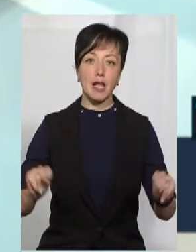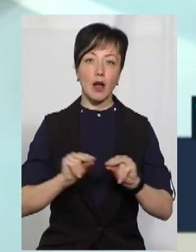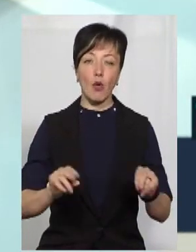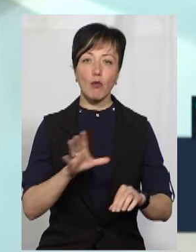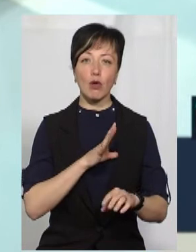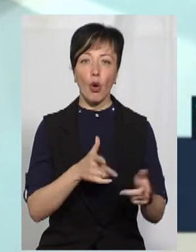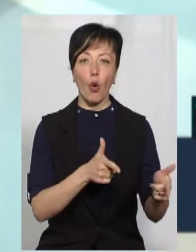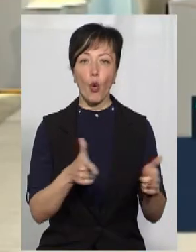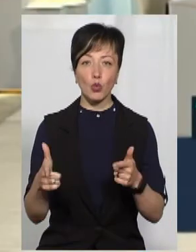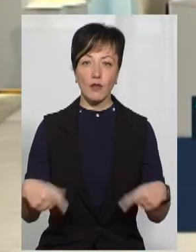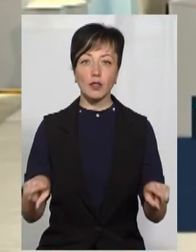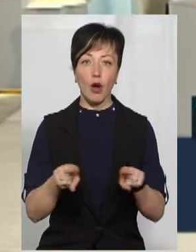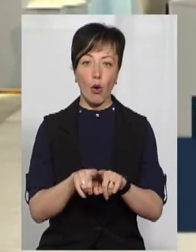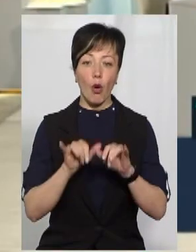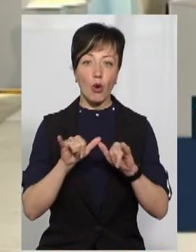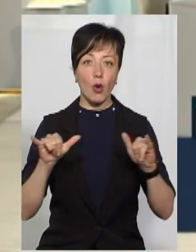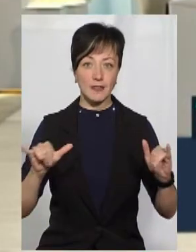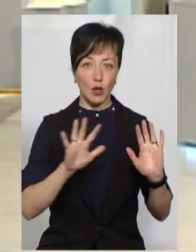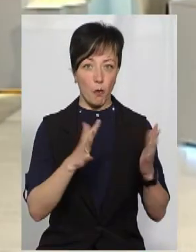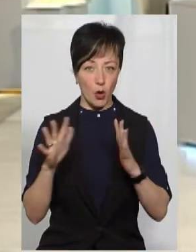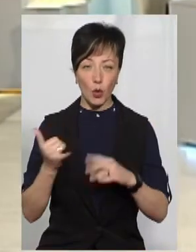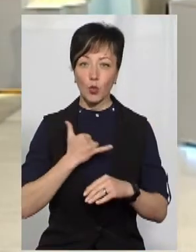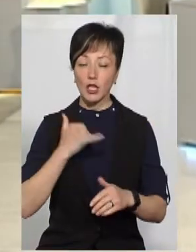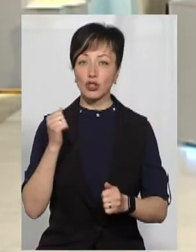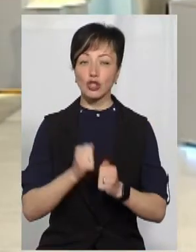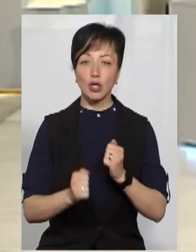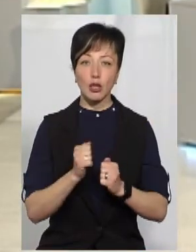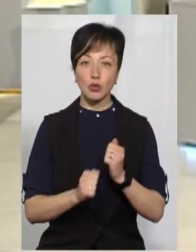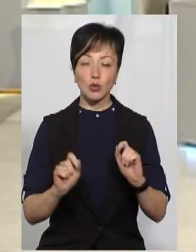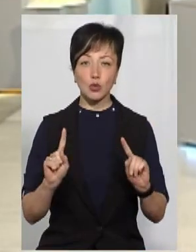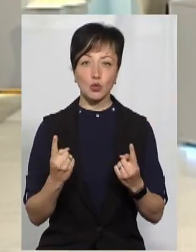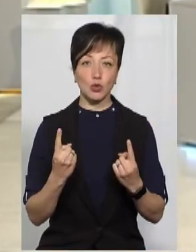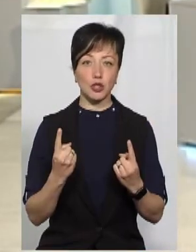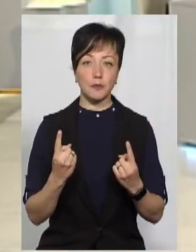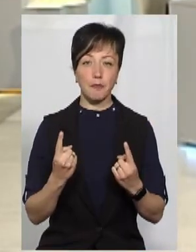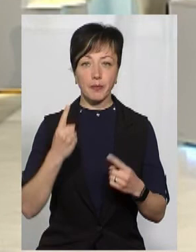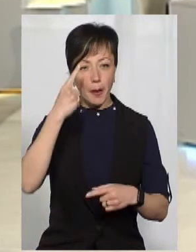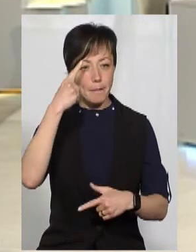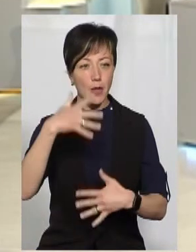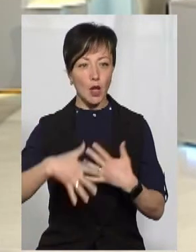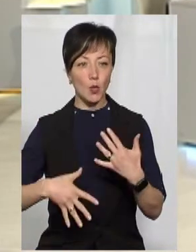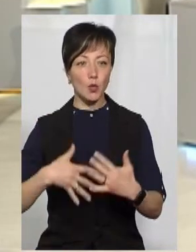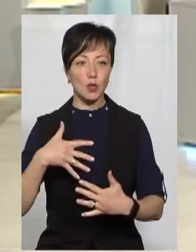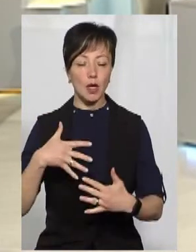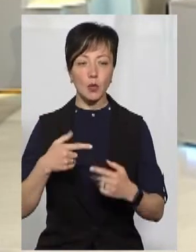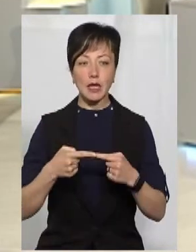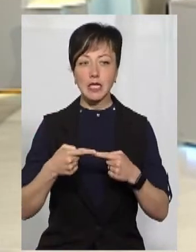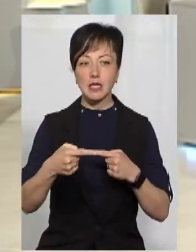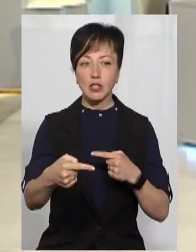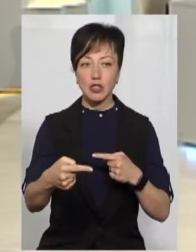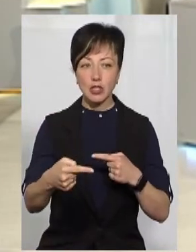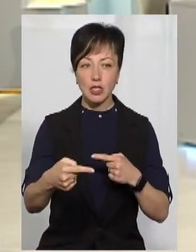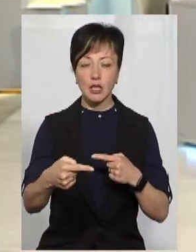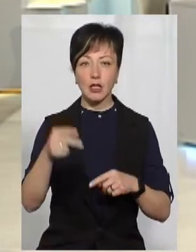готові, власне, до такого розвитку подій. У нас дуже часто плутають дистанційне